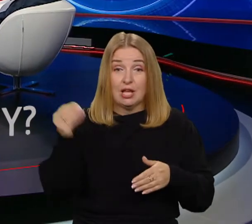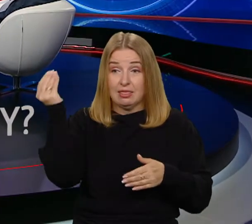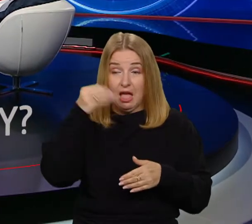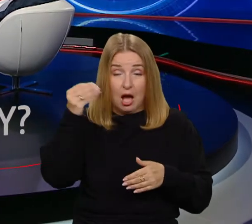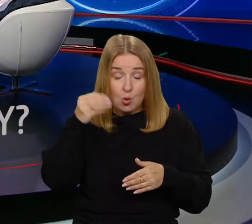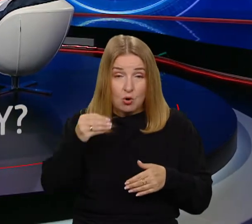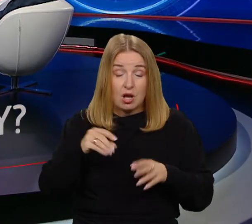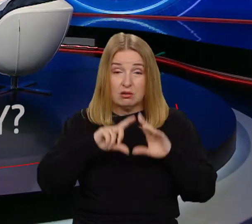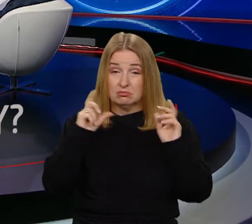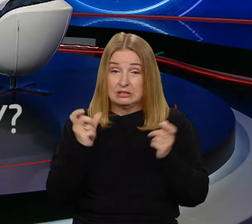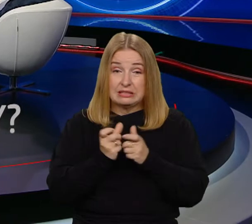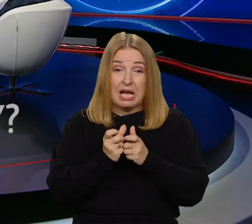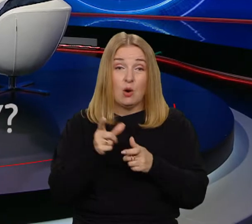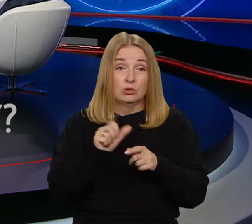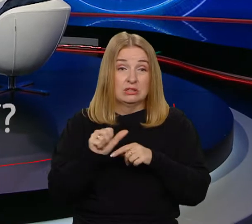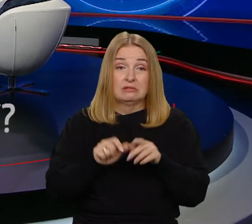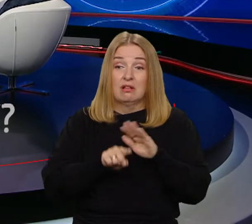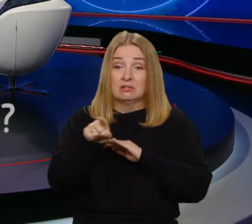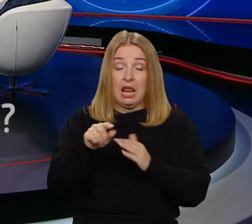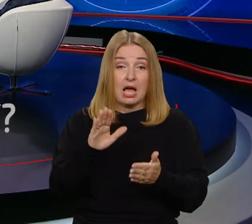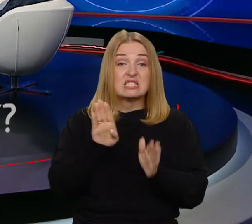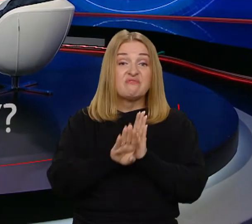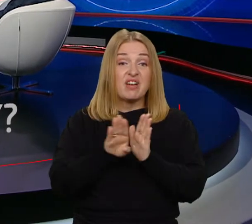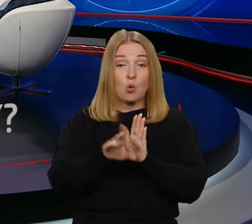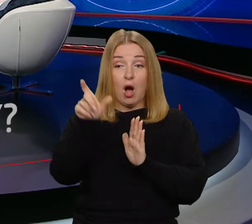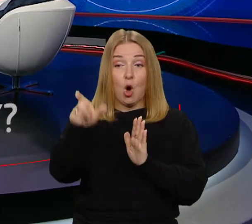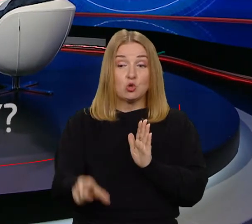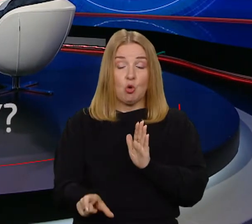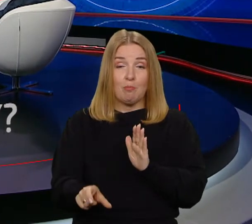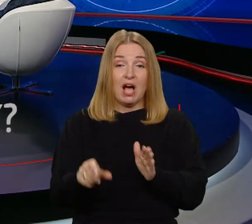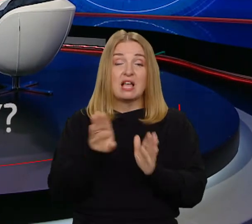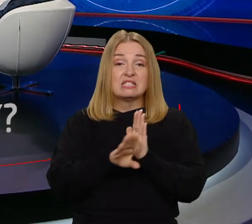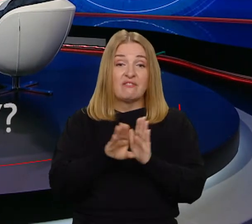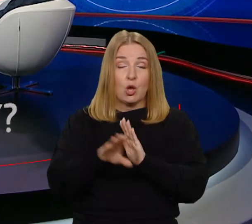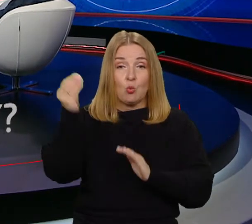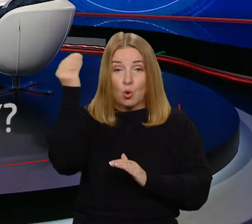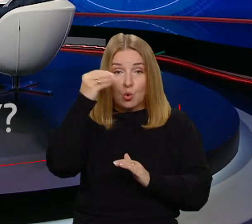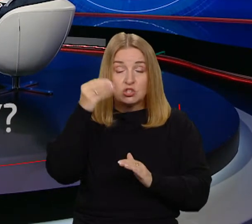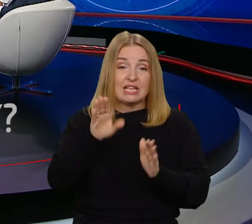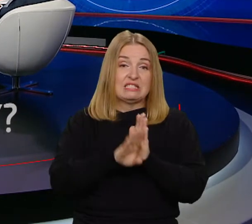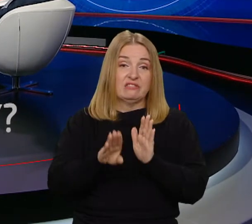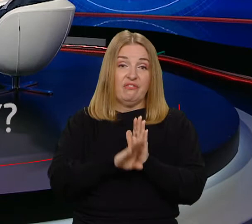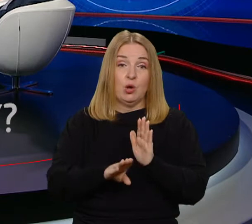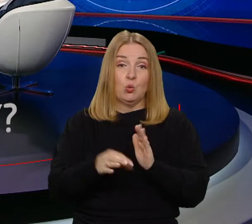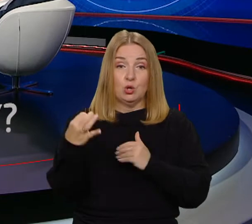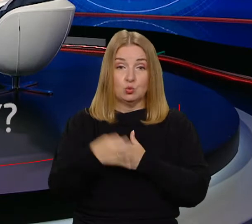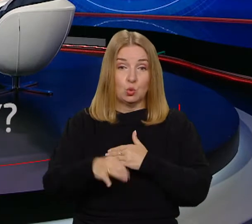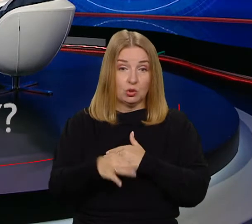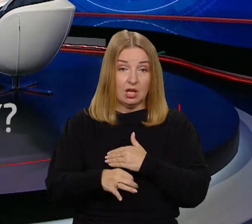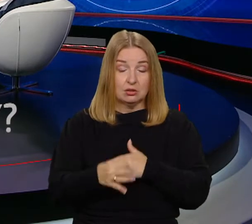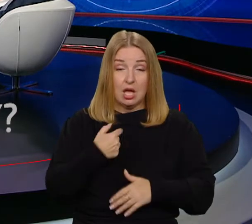tak zwanego przeciętnego ucznia czy studenta, któremu takie pytanie się zadaje.